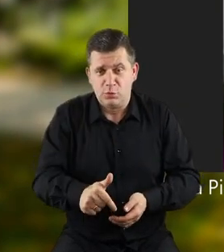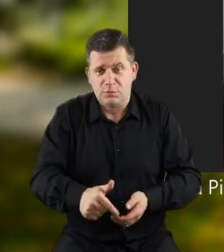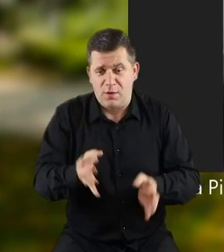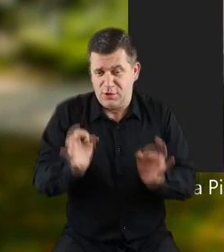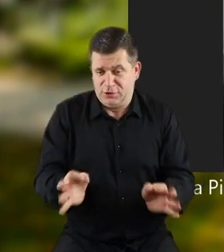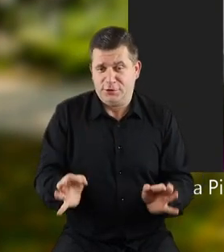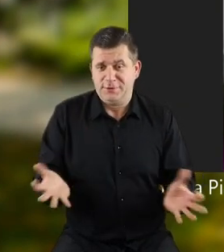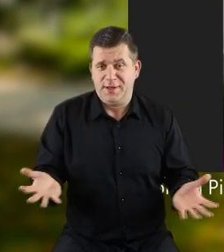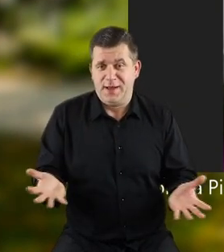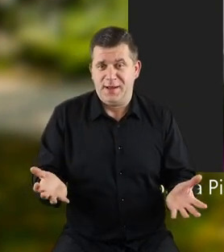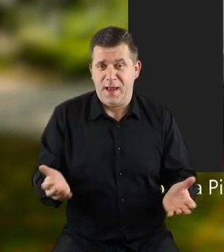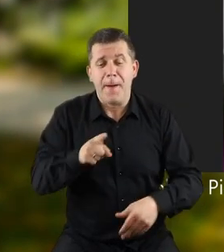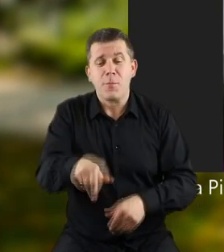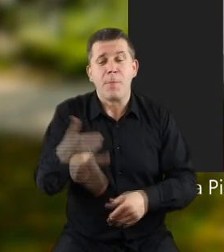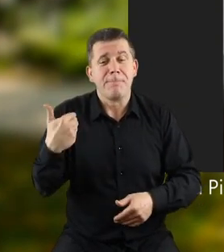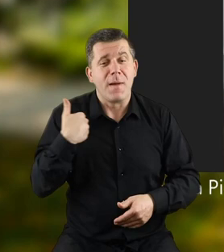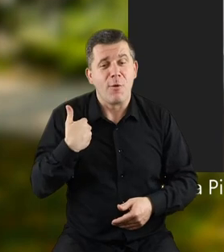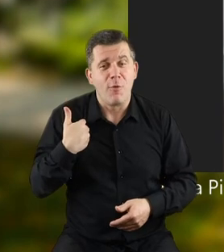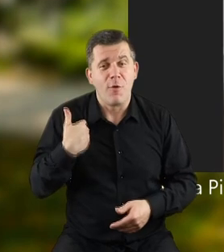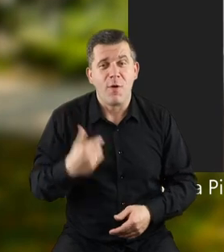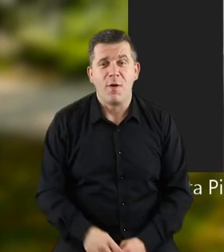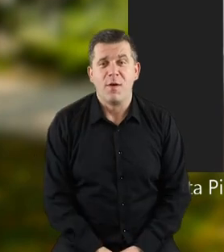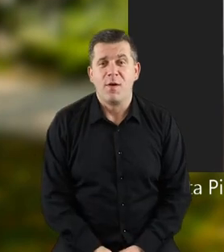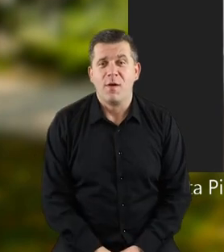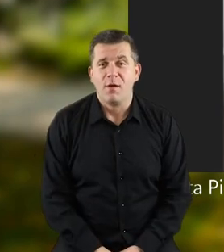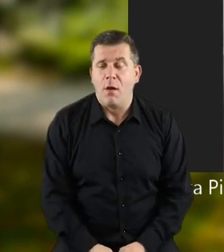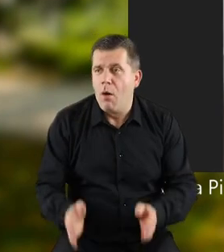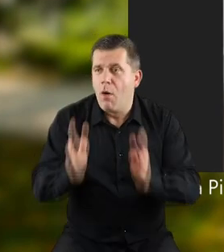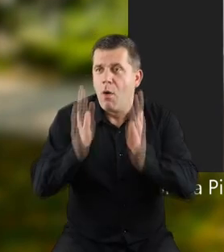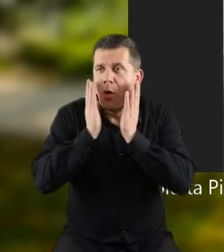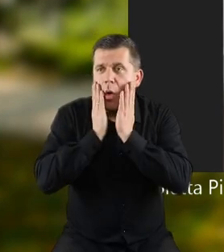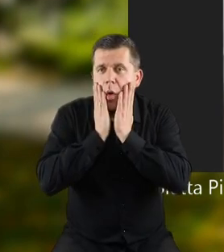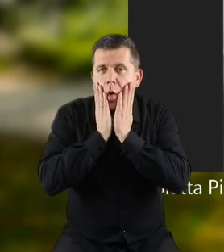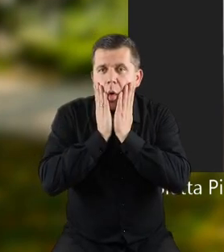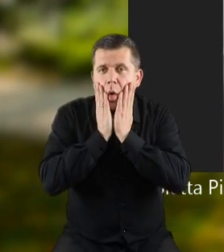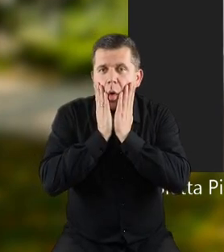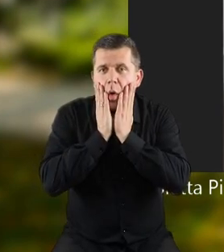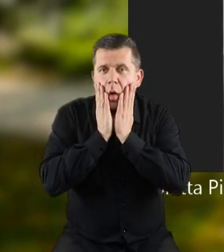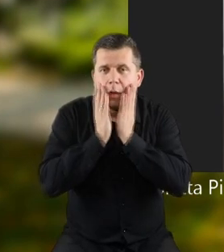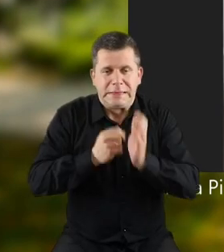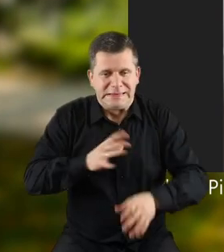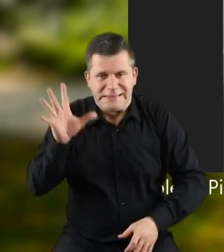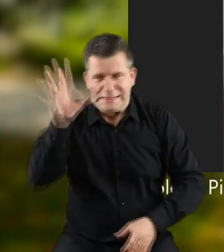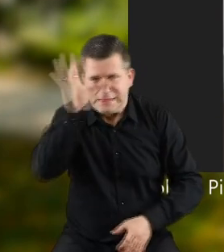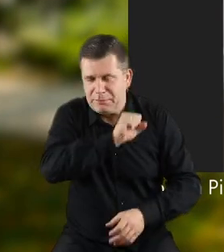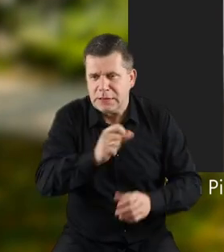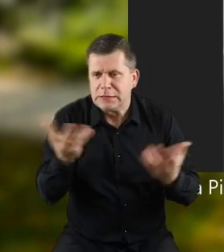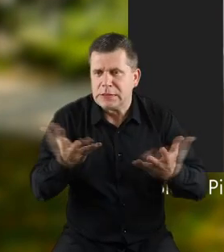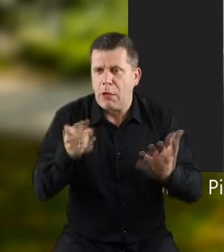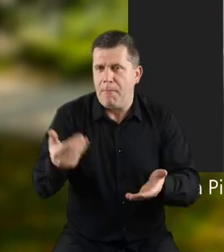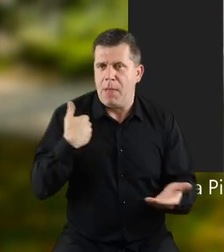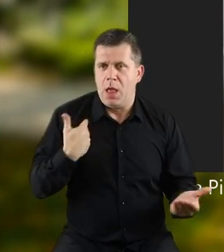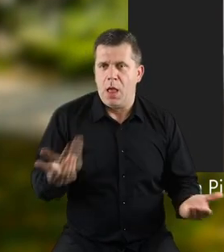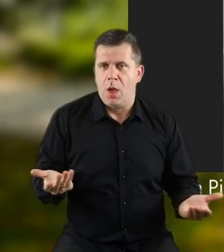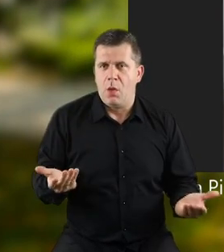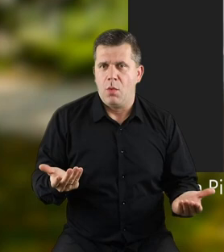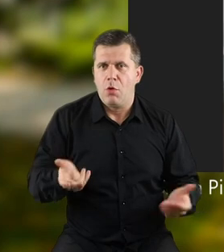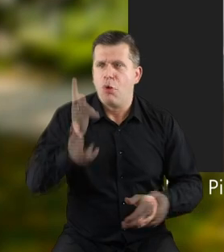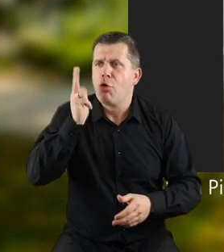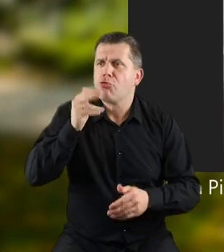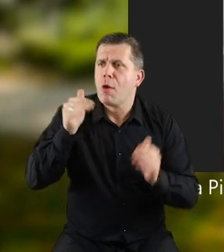musiała zdarzyć się dzisiaj. A było to... Ojej, zapomniałam, gdzie to było.